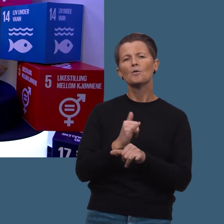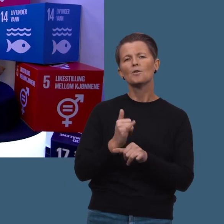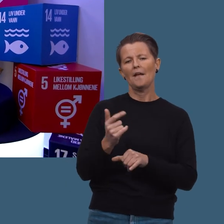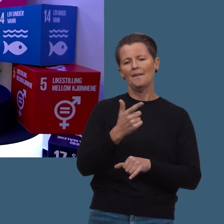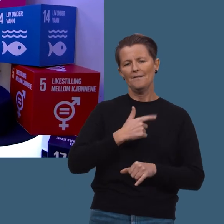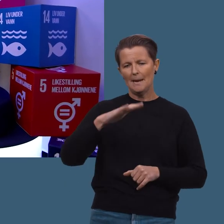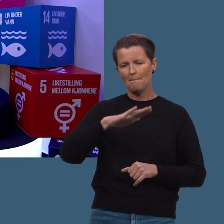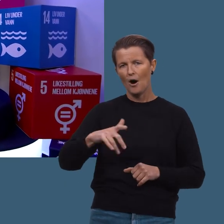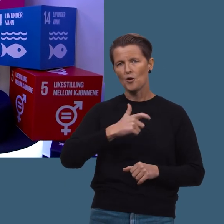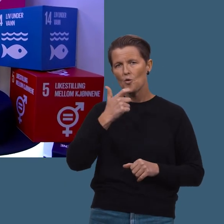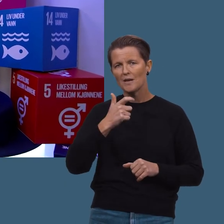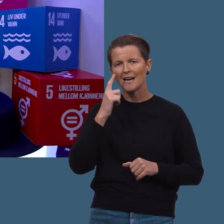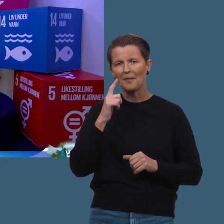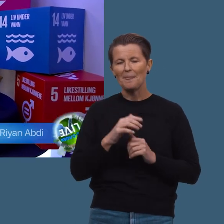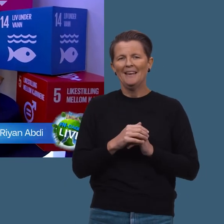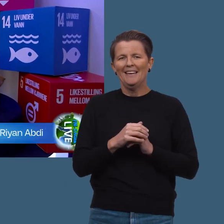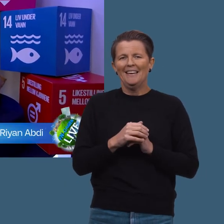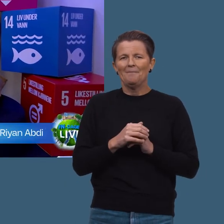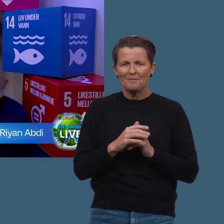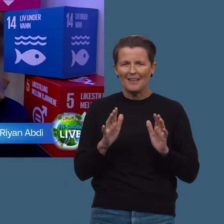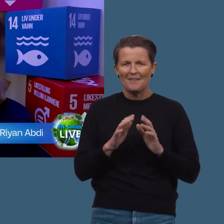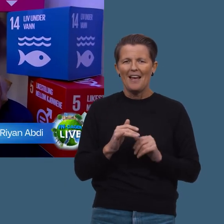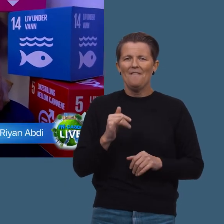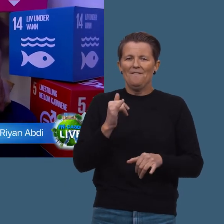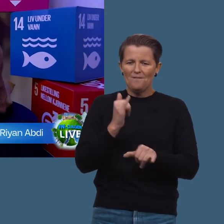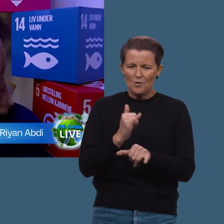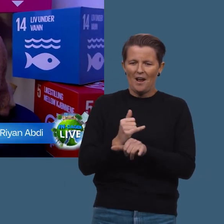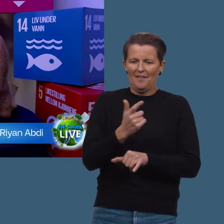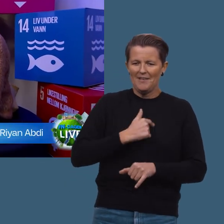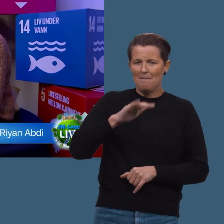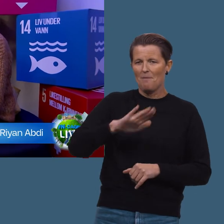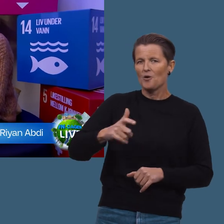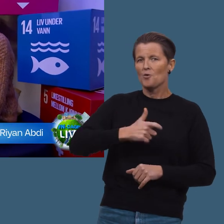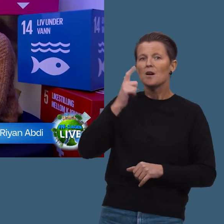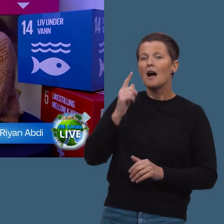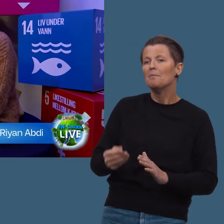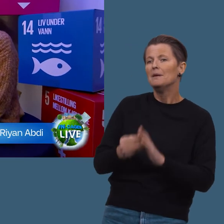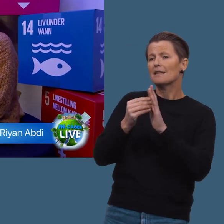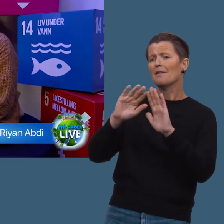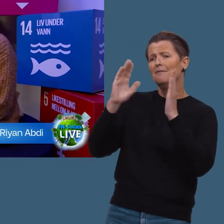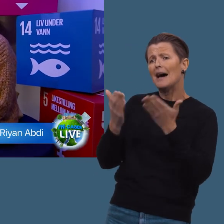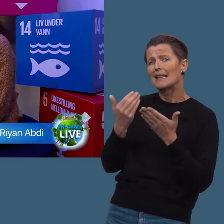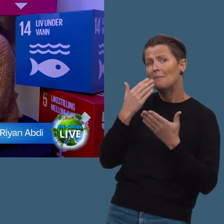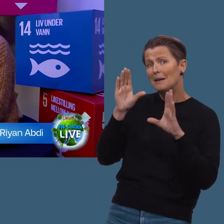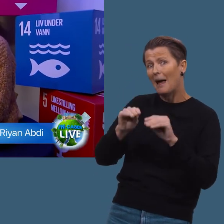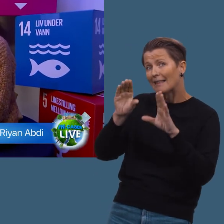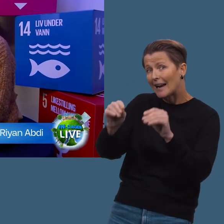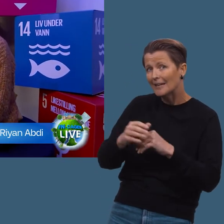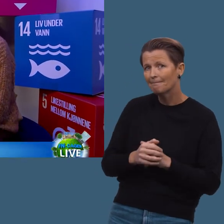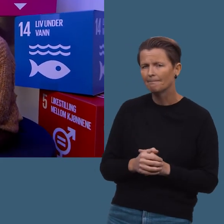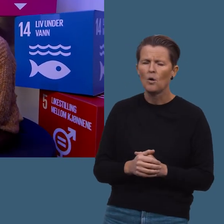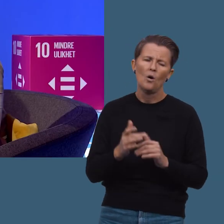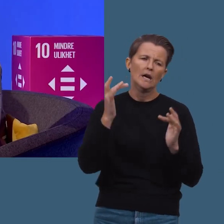Hvordan kan vi barn og unge bidra til en bedre verden?